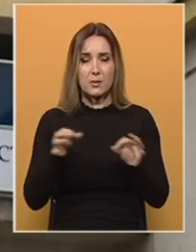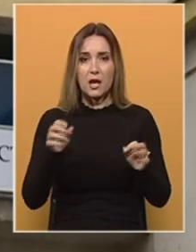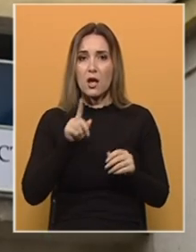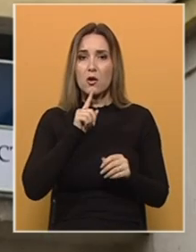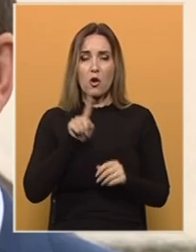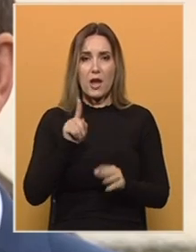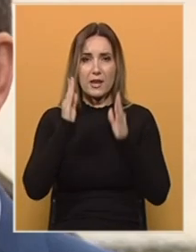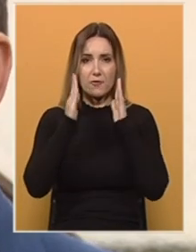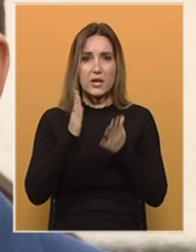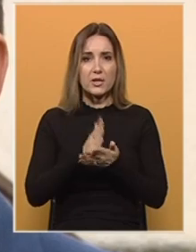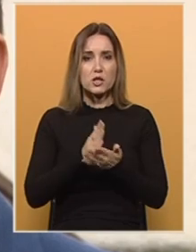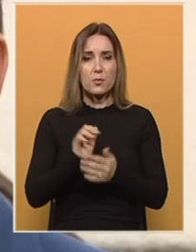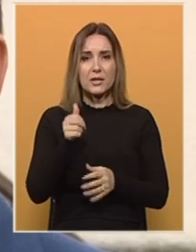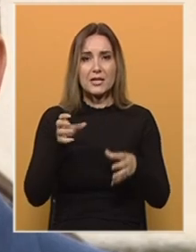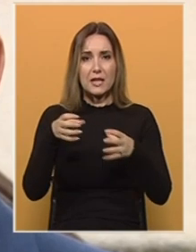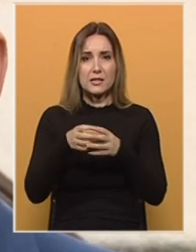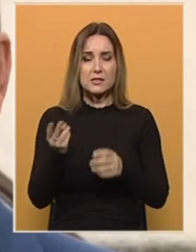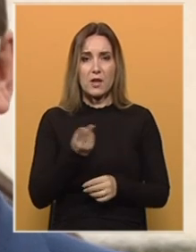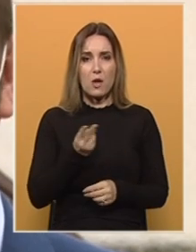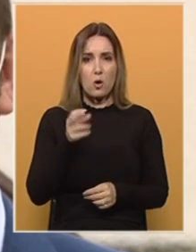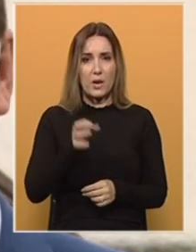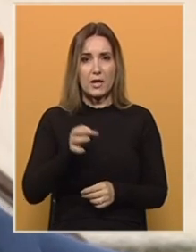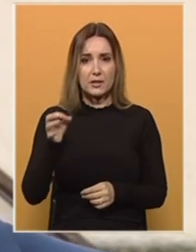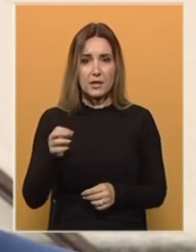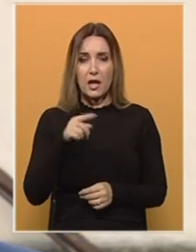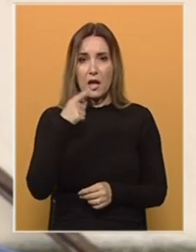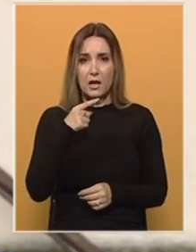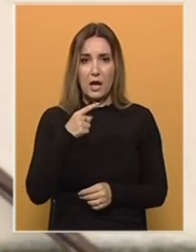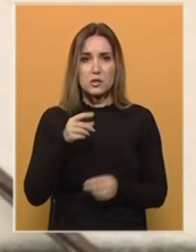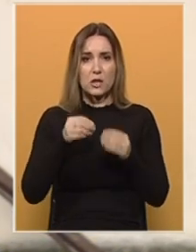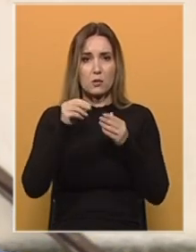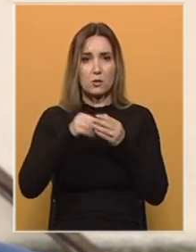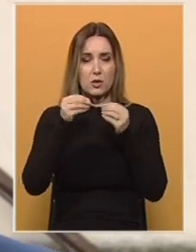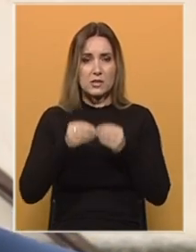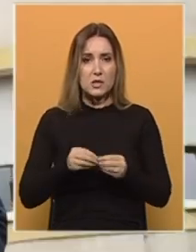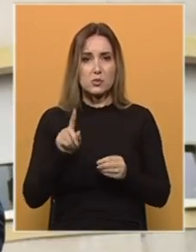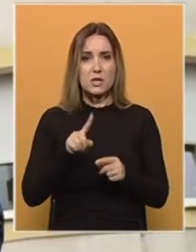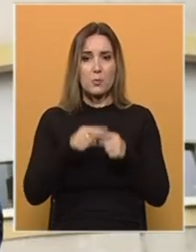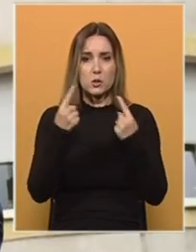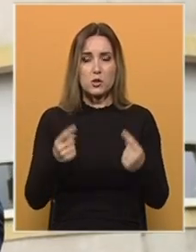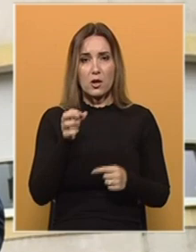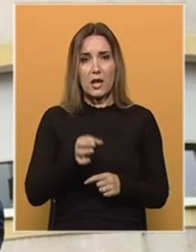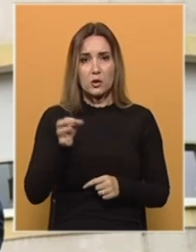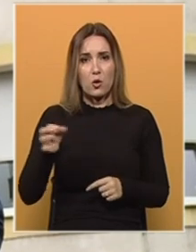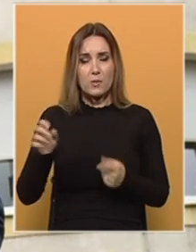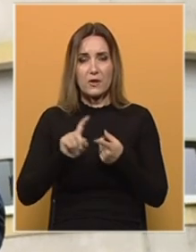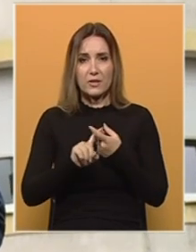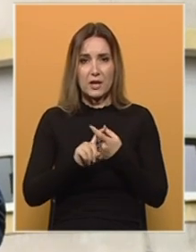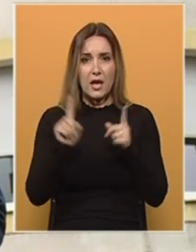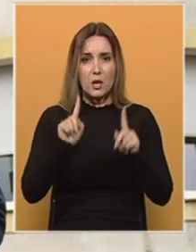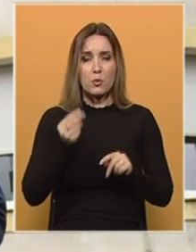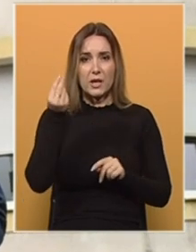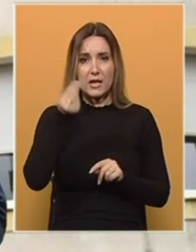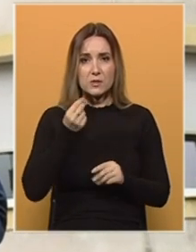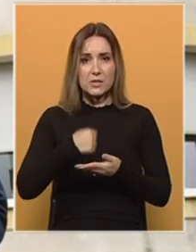koje ne vjeruje da će biti jedinstvene u oba entiteta. Napominje da konsenzus ne postoji ni među kantonima federacije. Republika